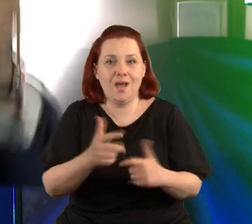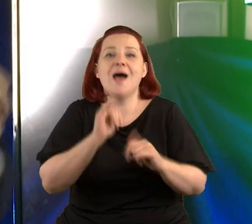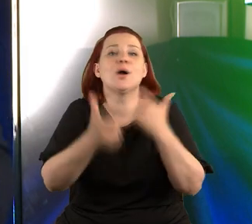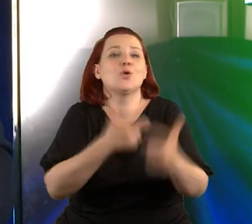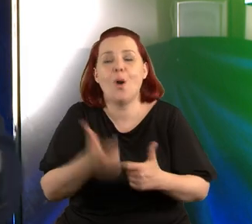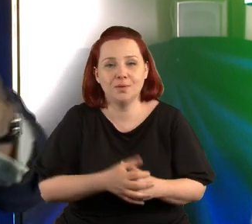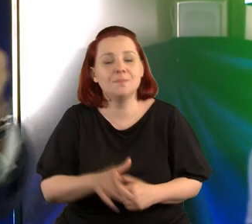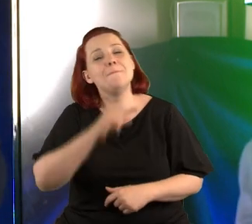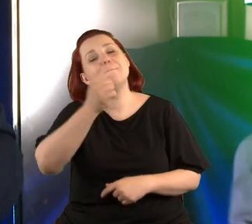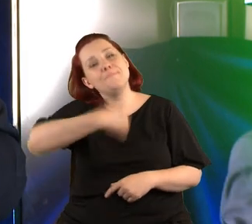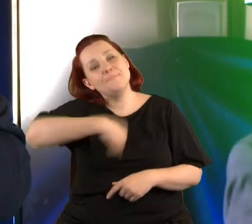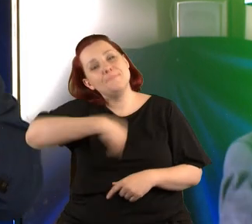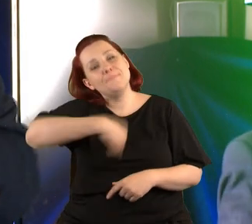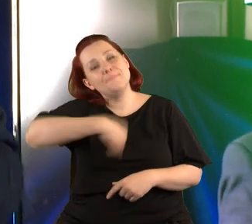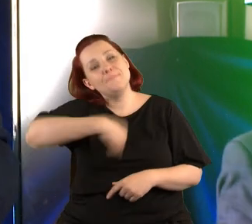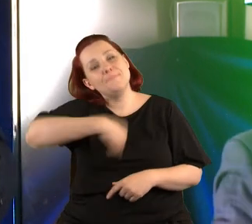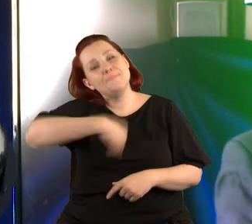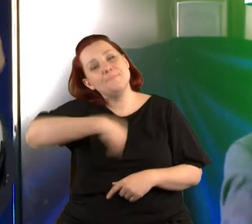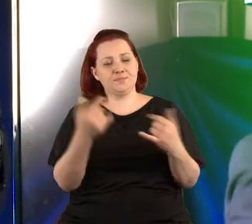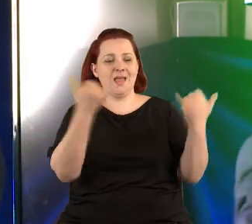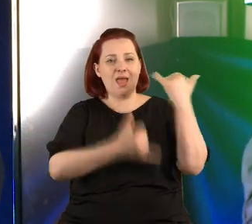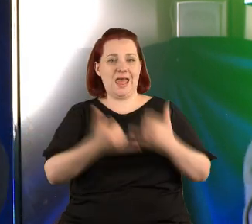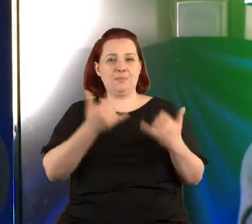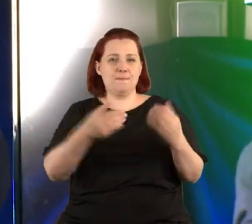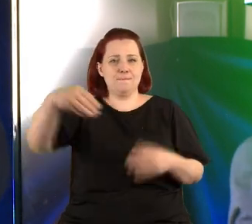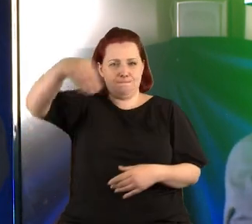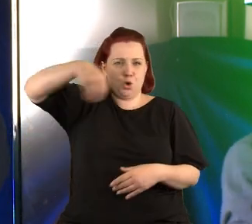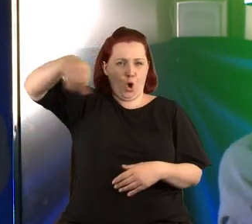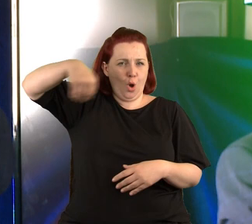Produkujemy chemicznie wytworzony proszek,